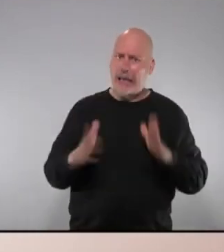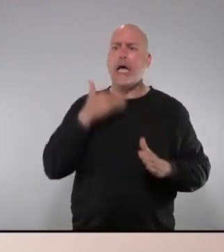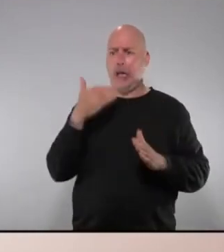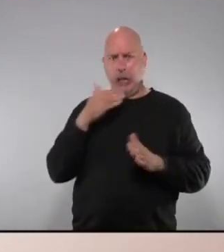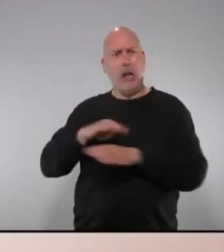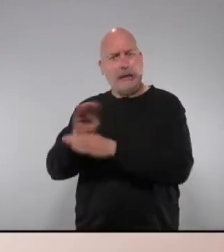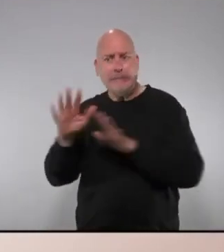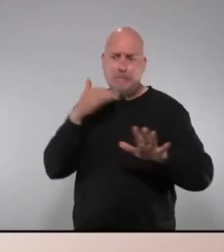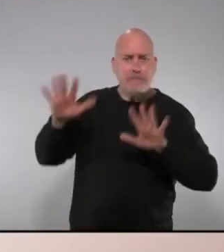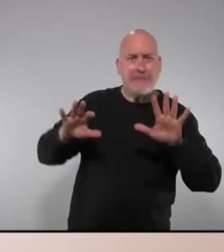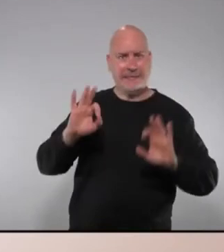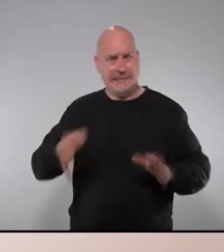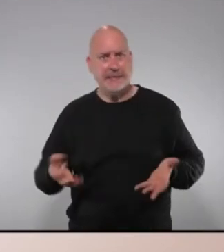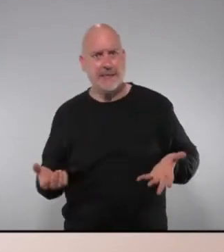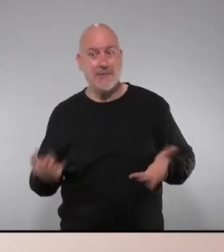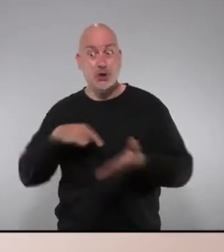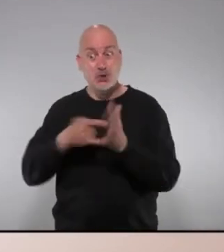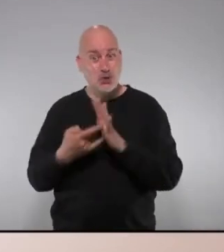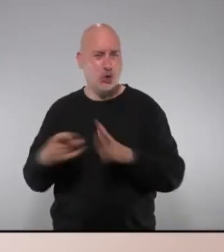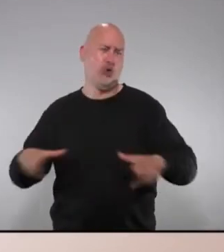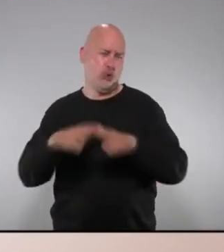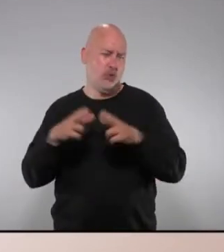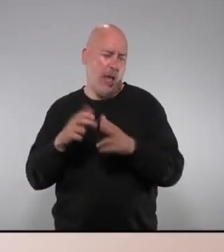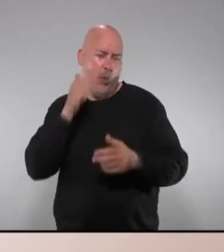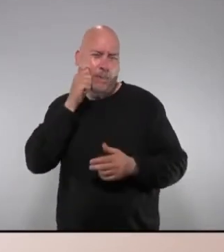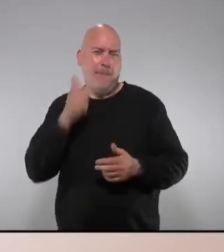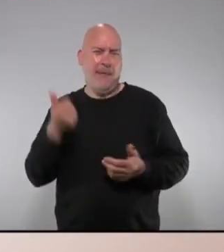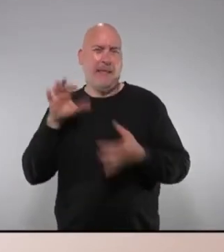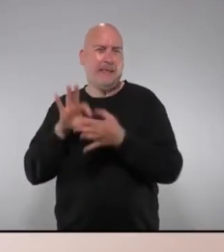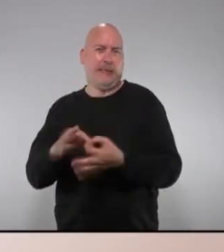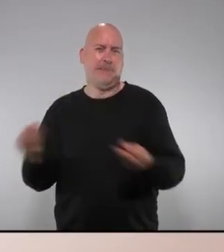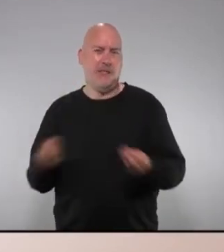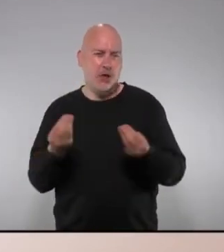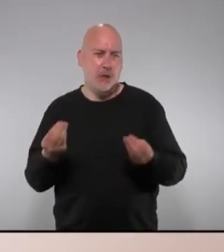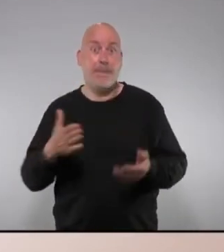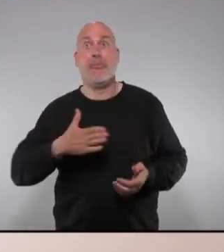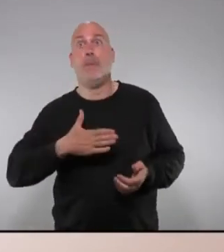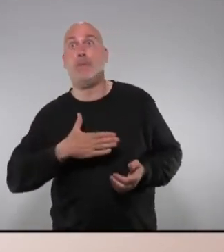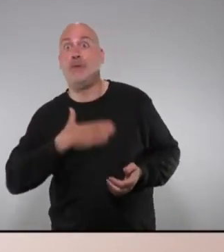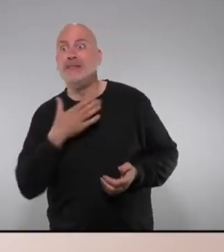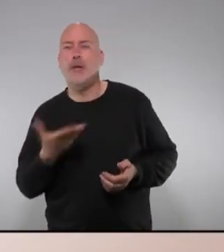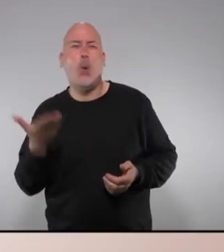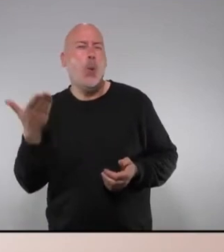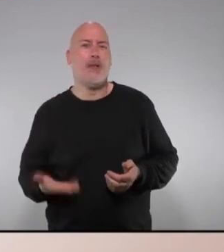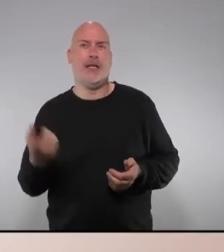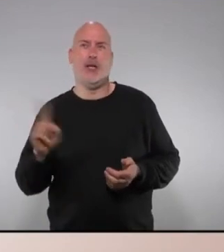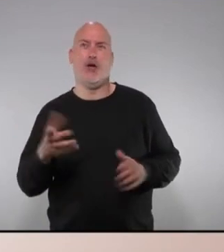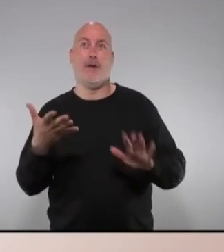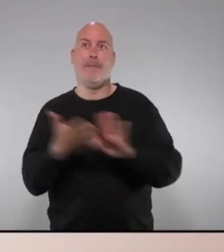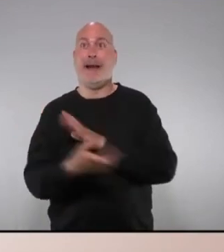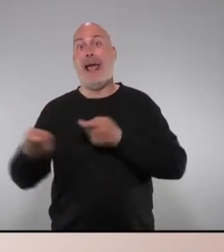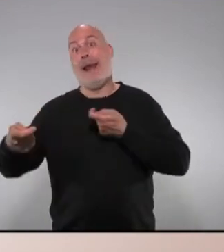i això a vegades és una solució més social i més humana ara clar potser no és tan útil perquè facin